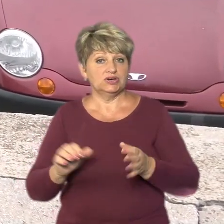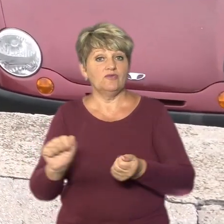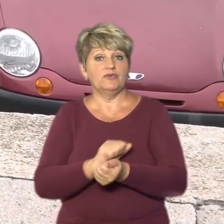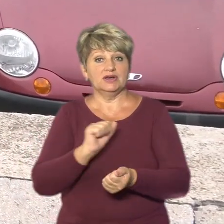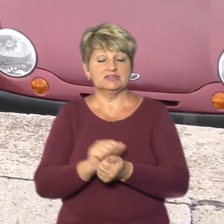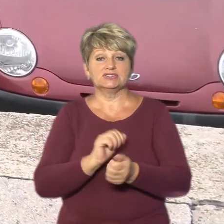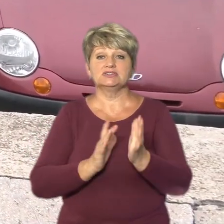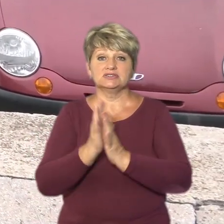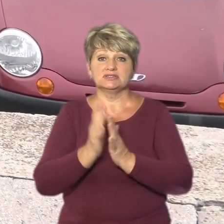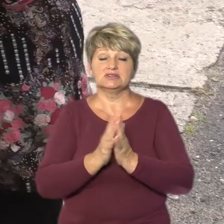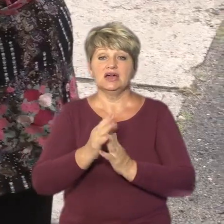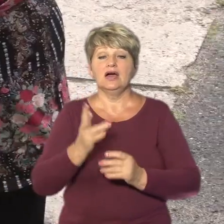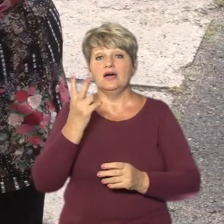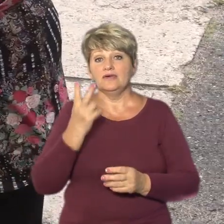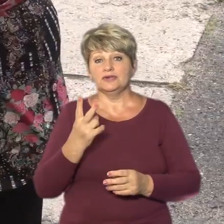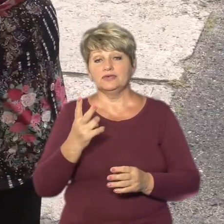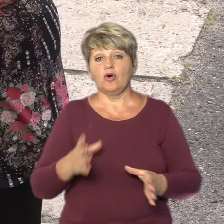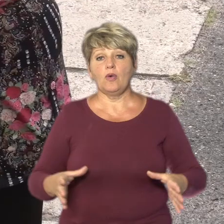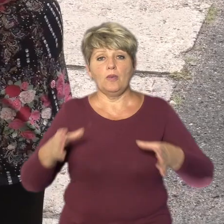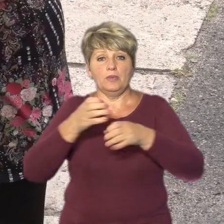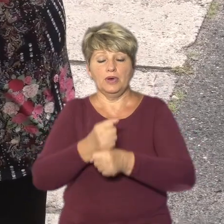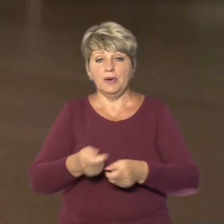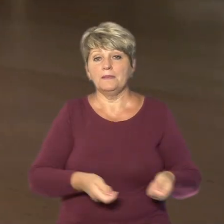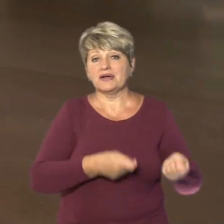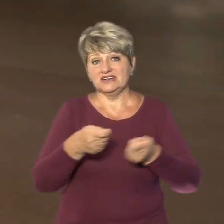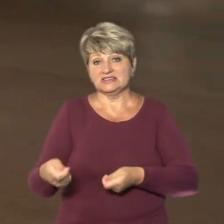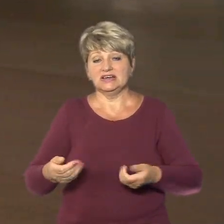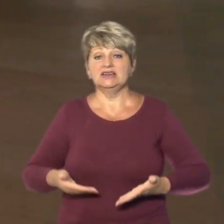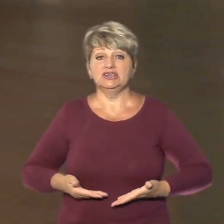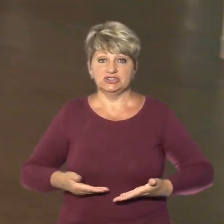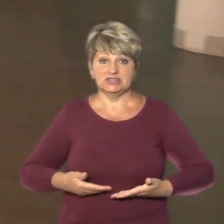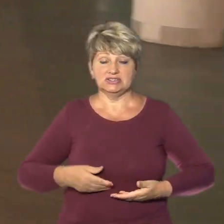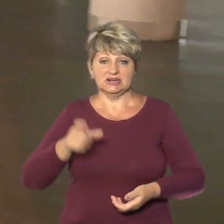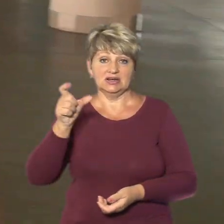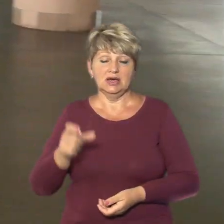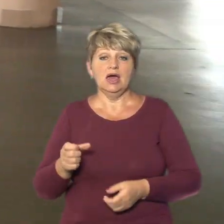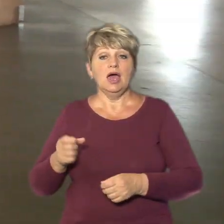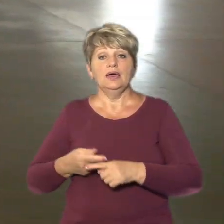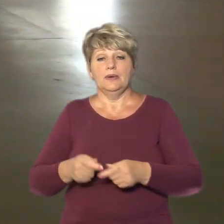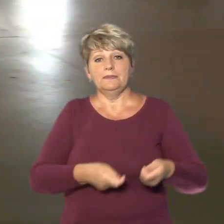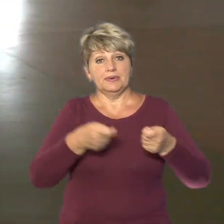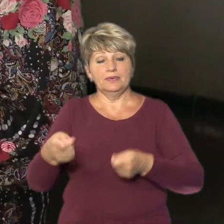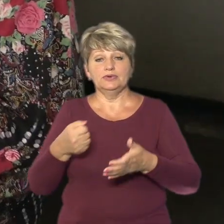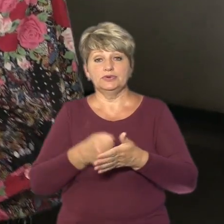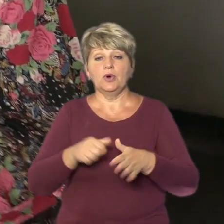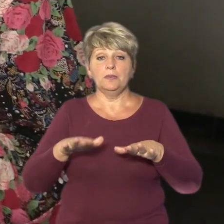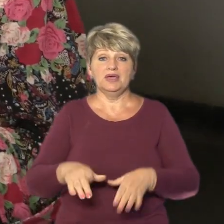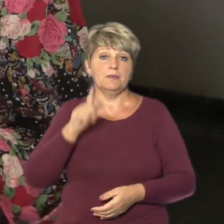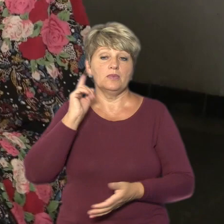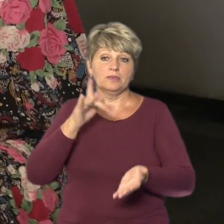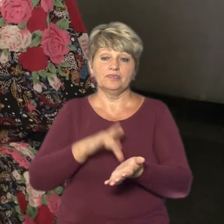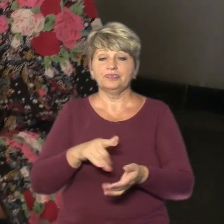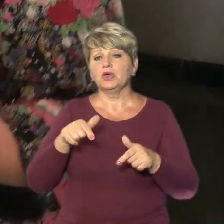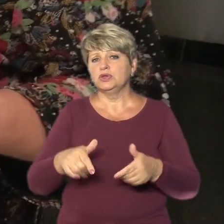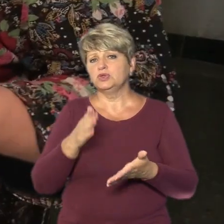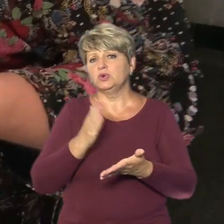торбах на велосипеді привезла і жителька Чорнобаю Неля Приходько. Їх несе до місцевого молодіжного центру. Тут і збір є,